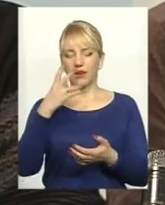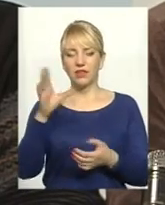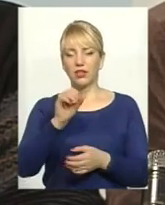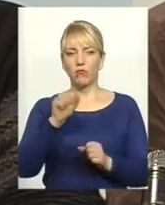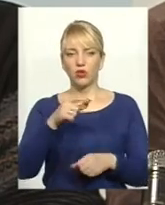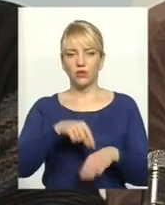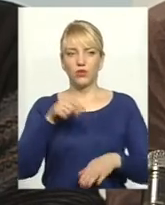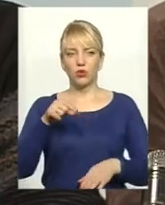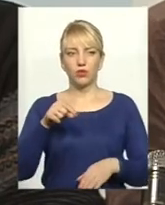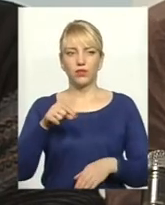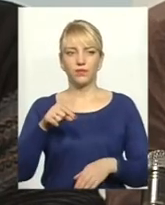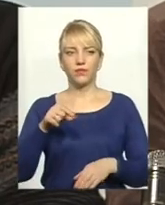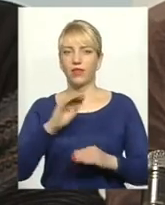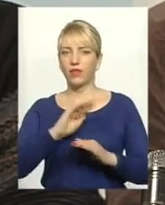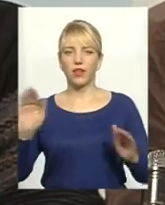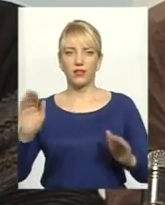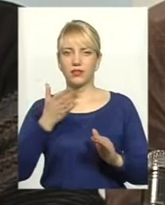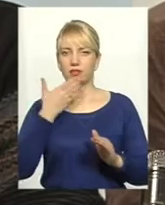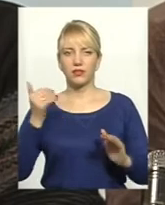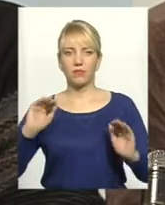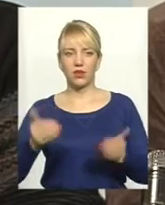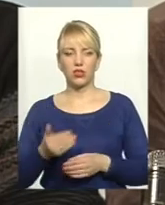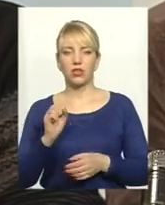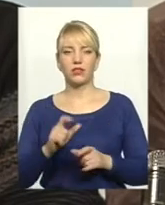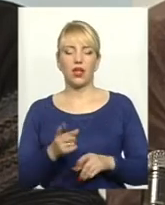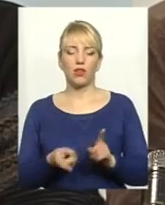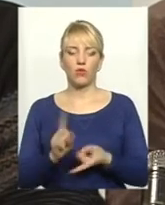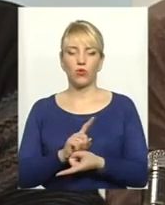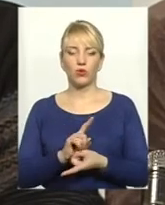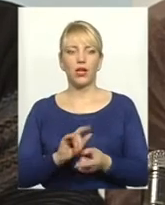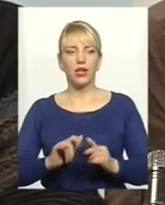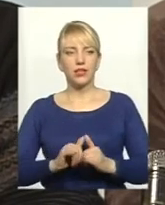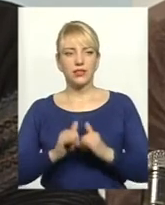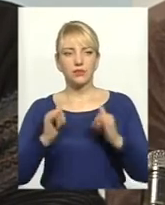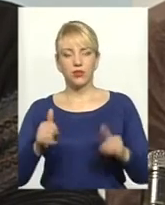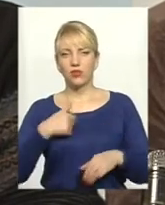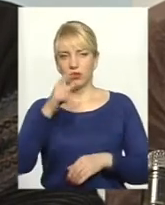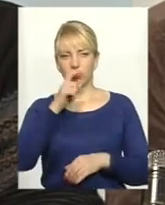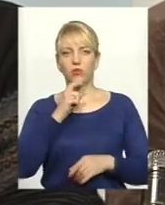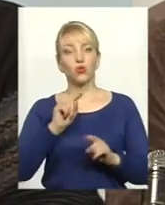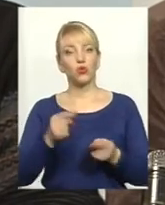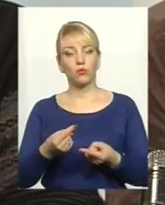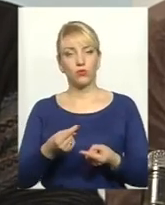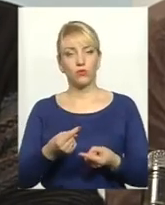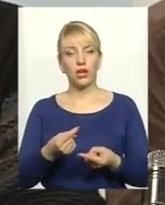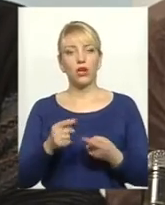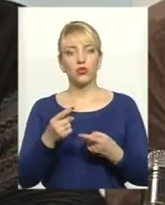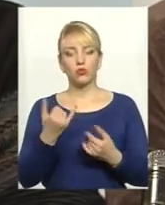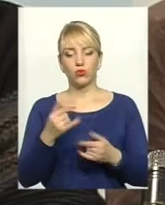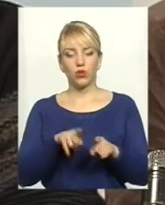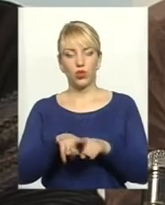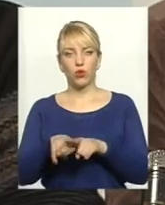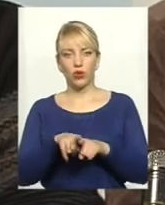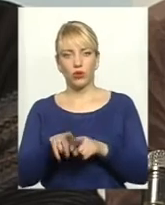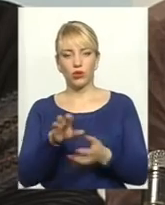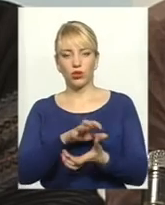це відчути, не зменшились, а наоборот збільшились. Не розумію, чому сьогодні огірок і